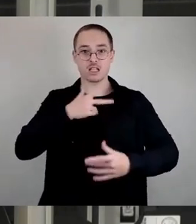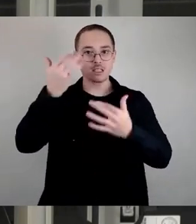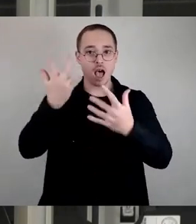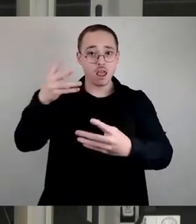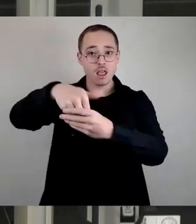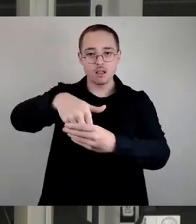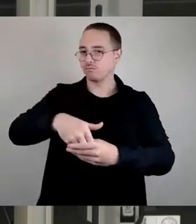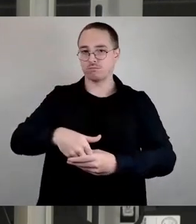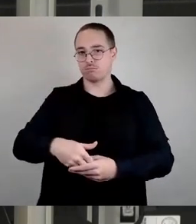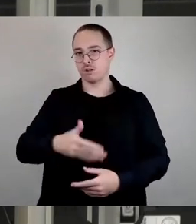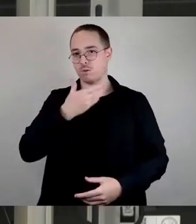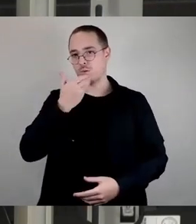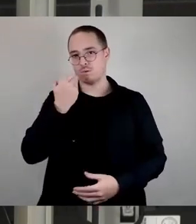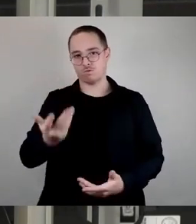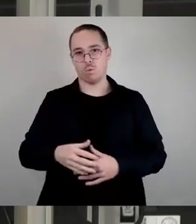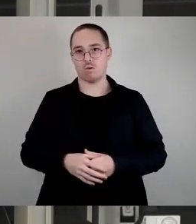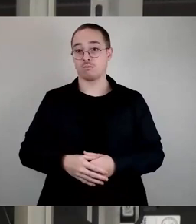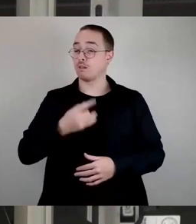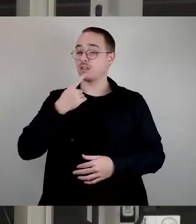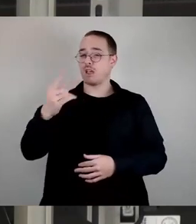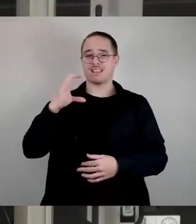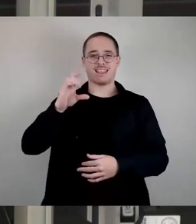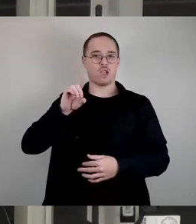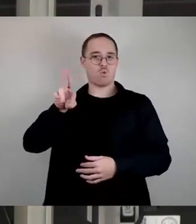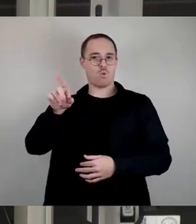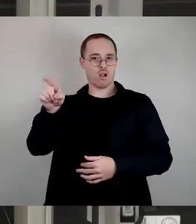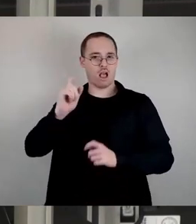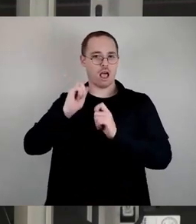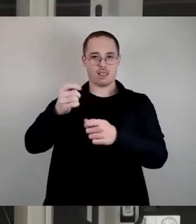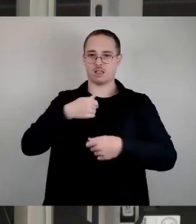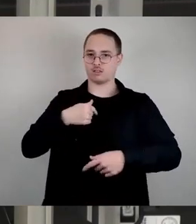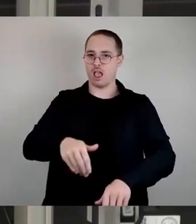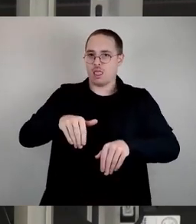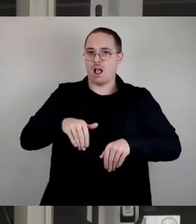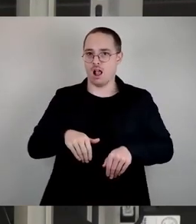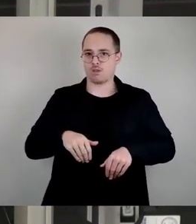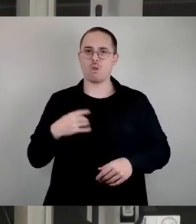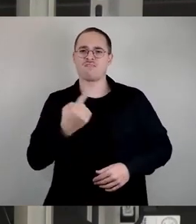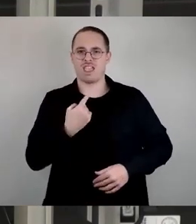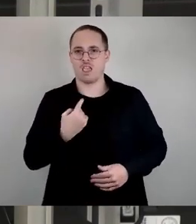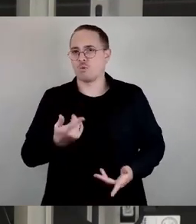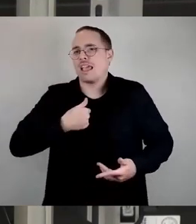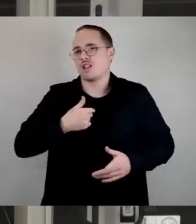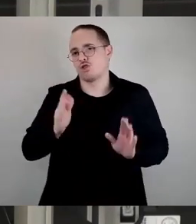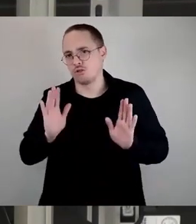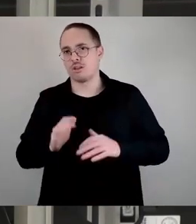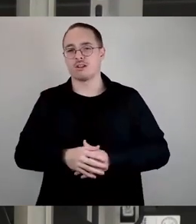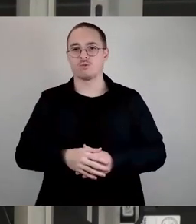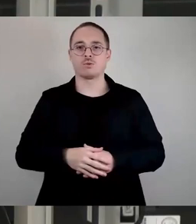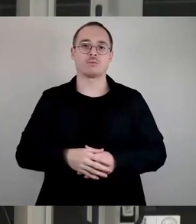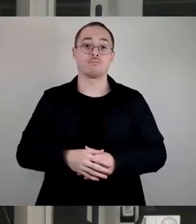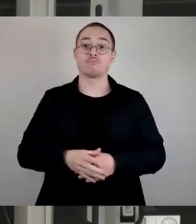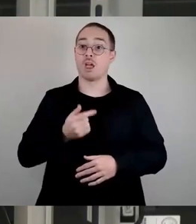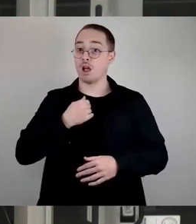enthalten bei dem CDU oder ich zumindest bei dem CDU-Antrag. Ich stehe auch dazu, was ich vorhin gesagt habe. Ich hätte mir vorstellen können,